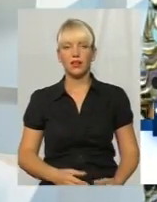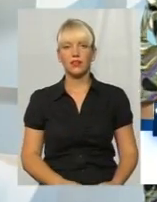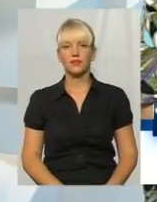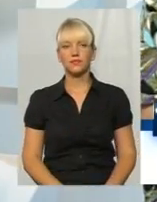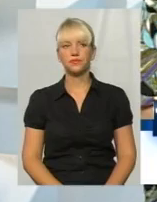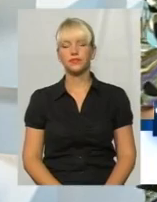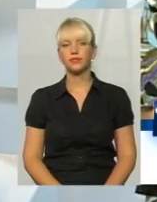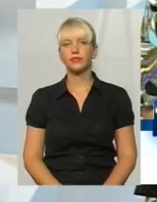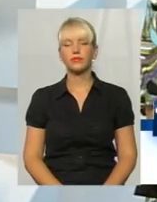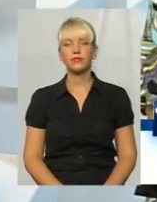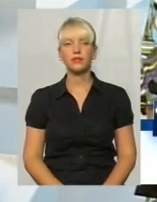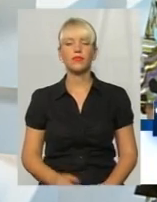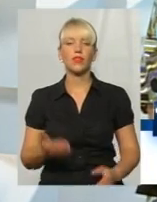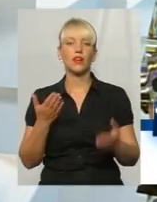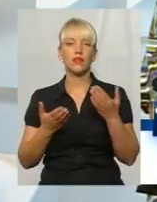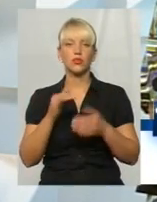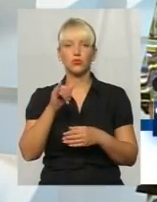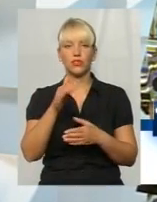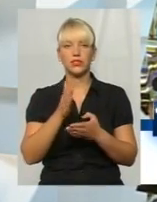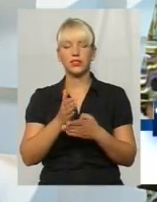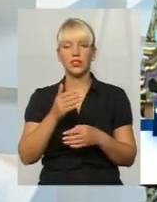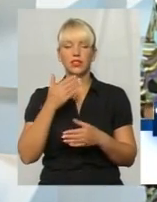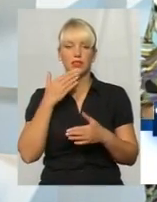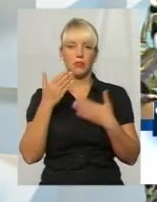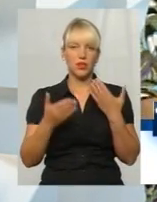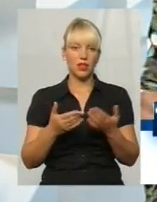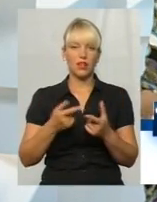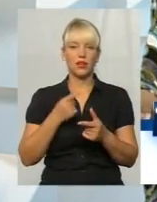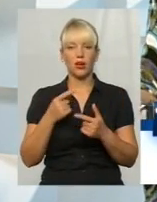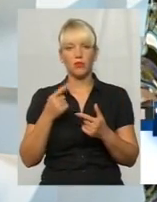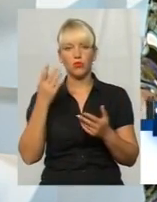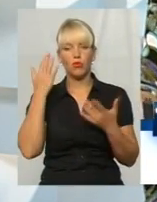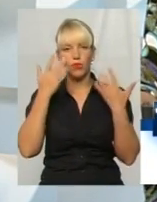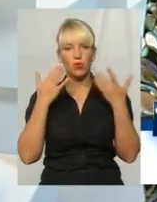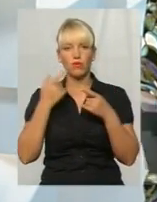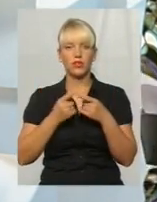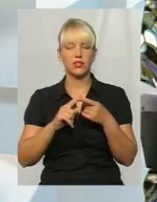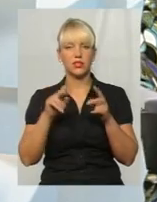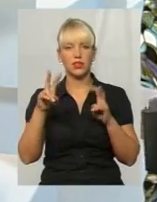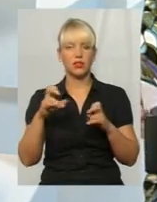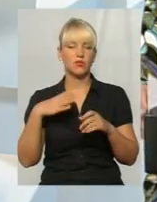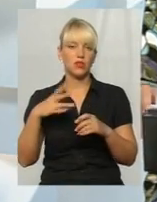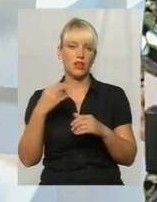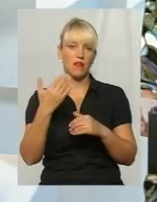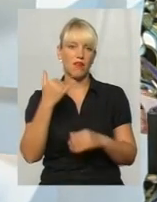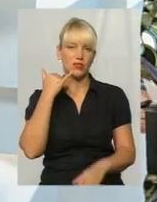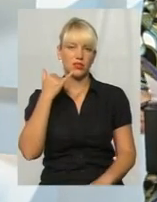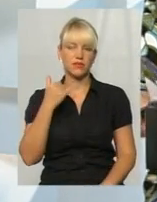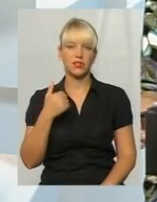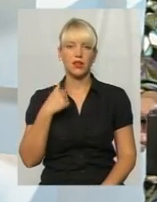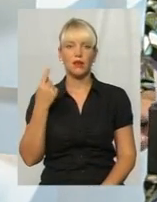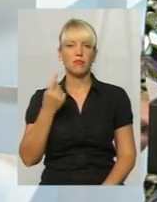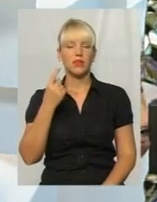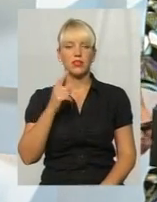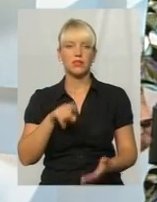-068. Якщо у вас є запитання або жміркування за значної теми, чекаємо на ваші дзвінки. А моє перше питання